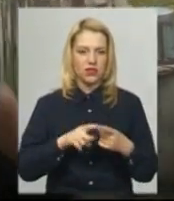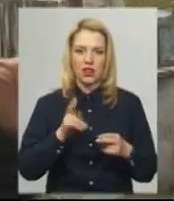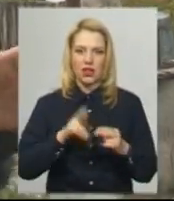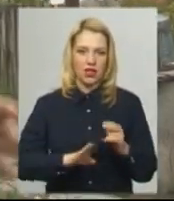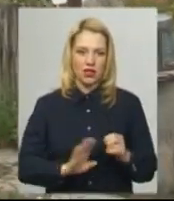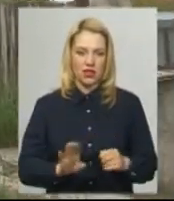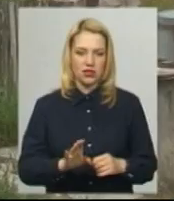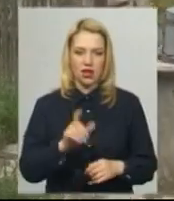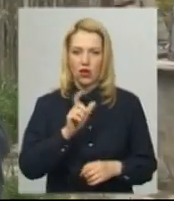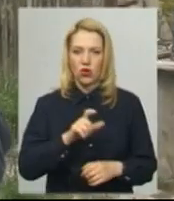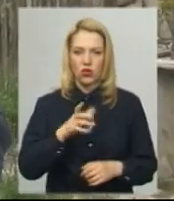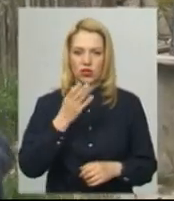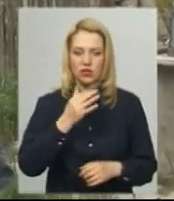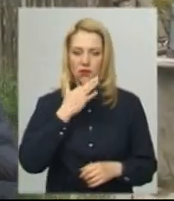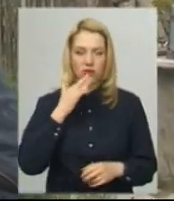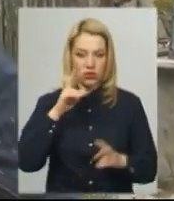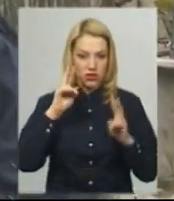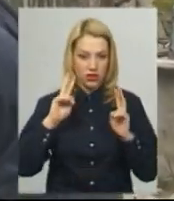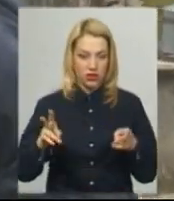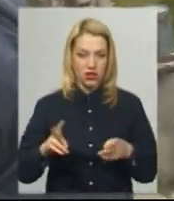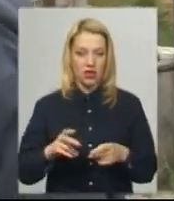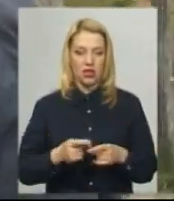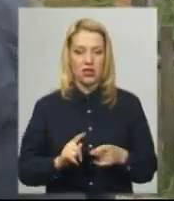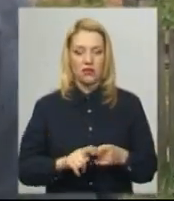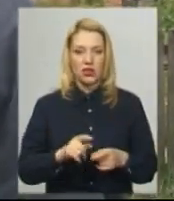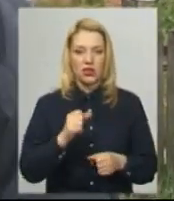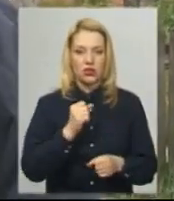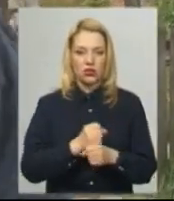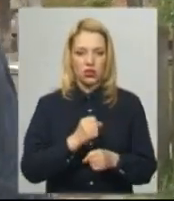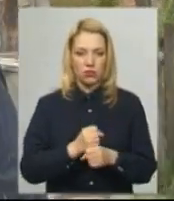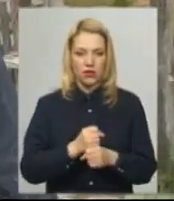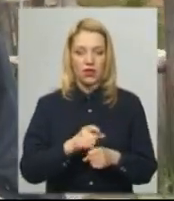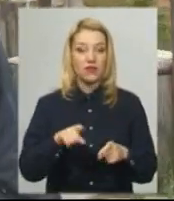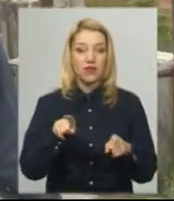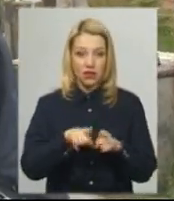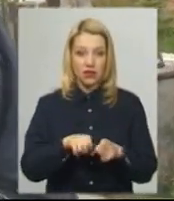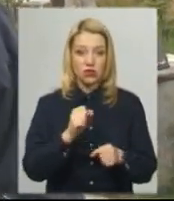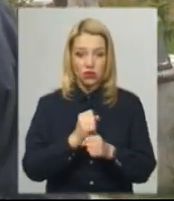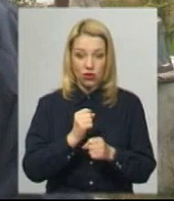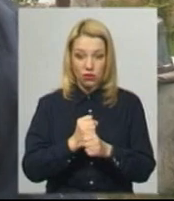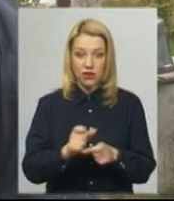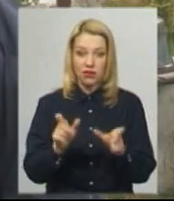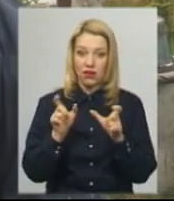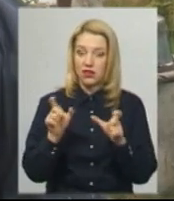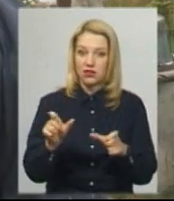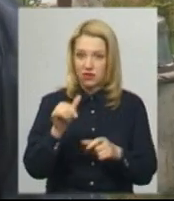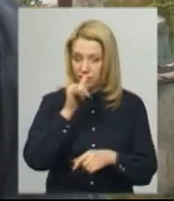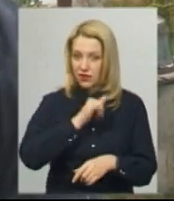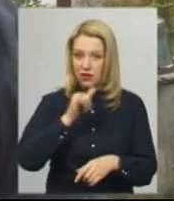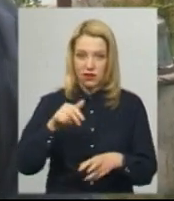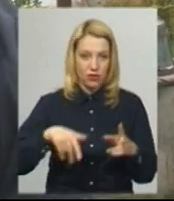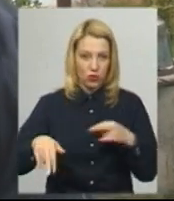Люди ще всі просто не знають. Вони зроблять пост, що вони нікуди не будуть ходити. Вони зроблять такий карантин, який